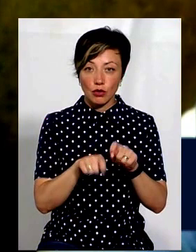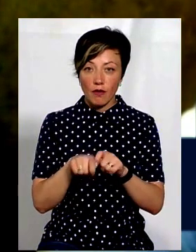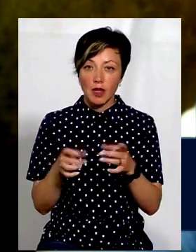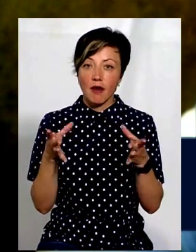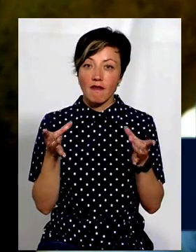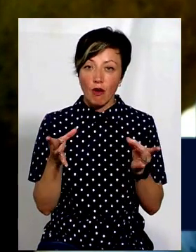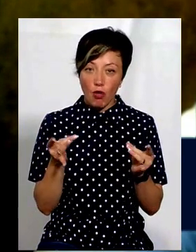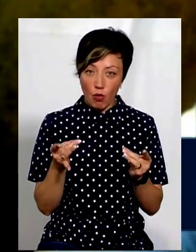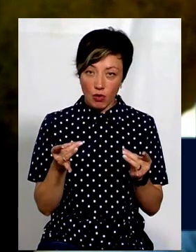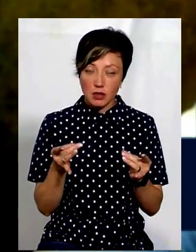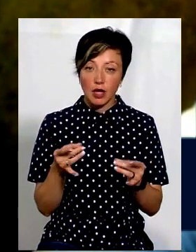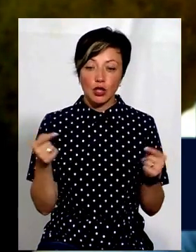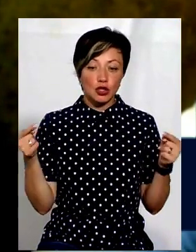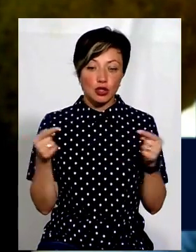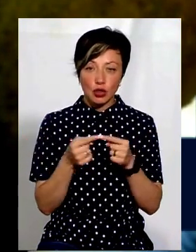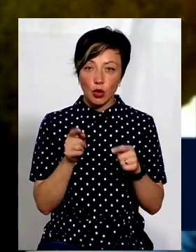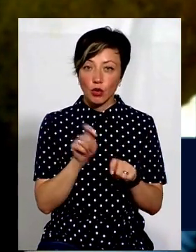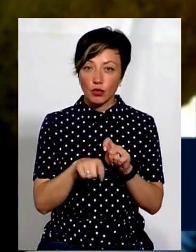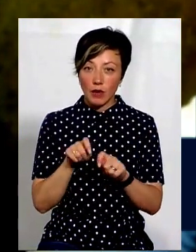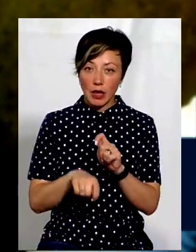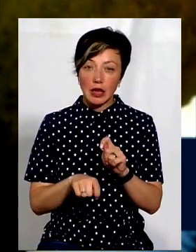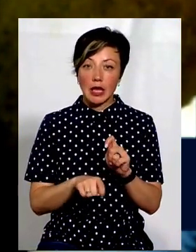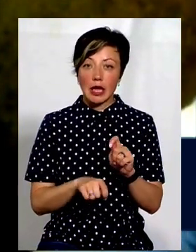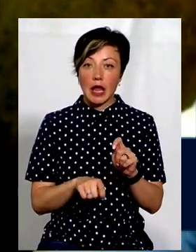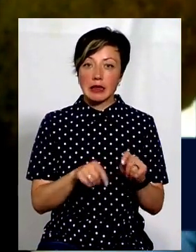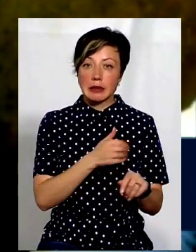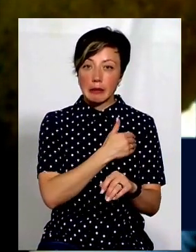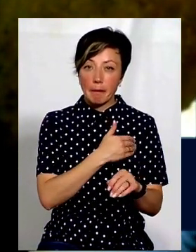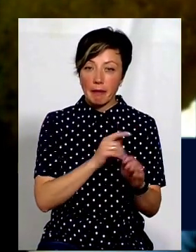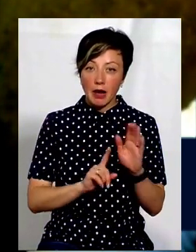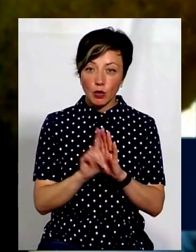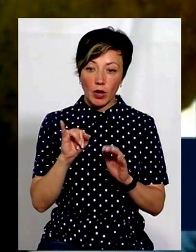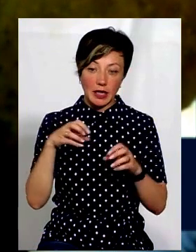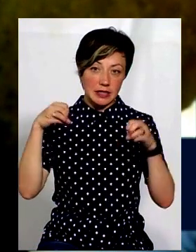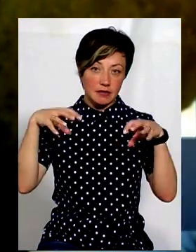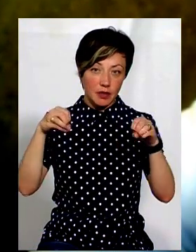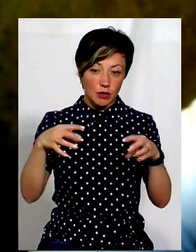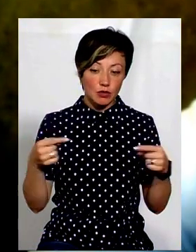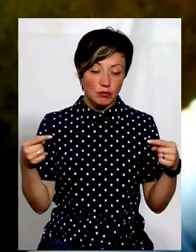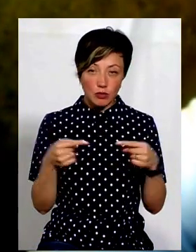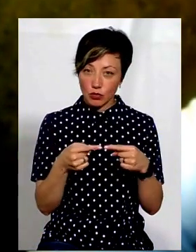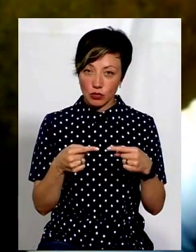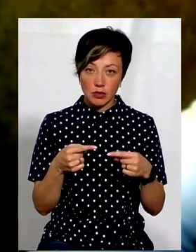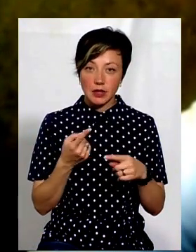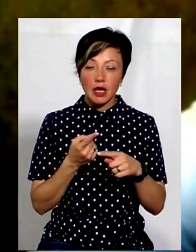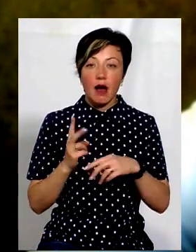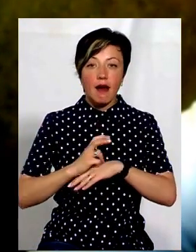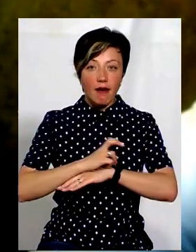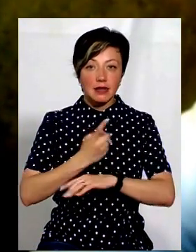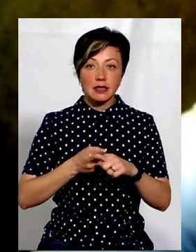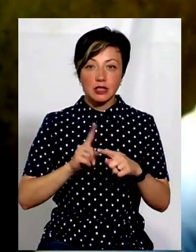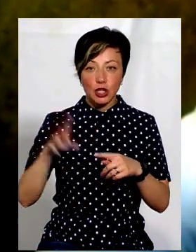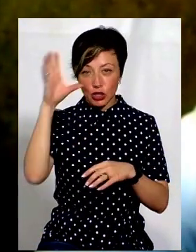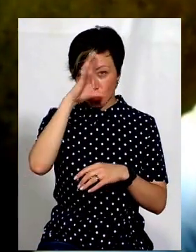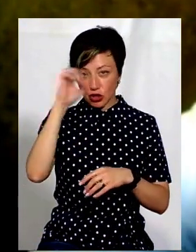вологість, там має чітко контролюватися температура та світовий режим. Адже равлики – це нічні тварини,